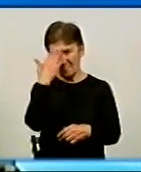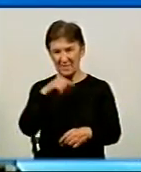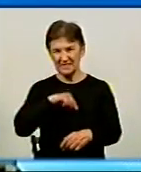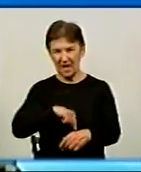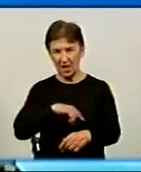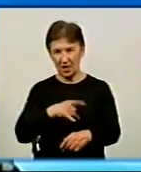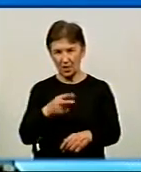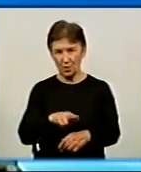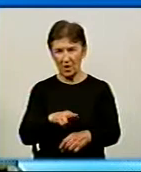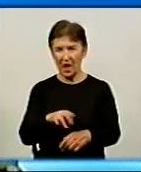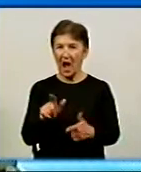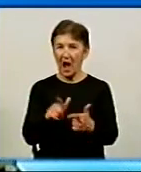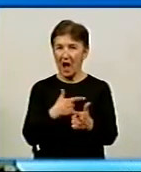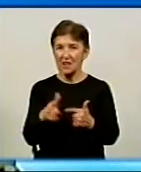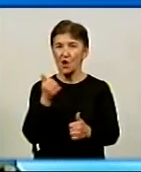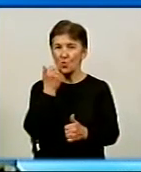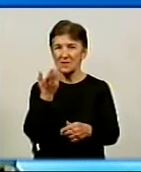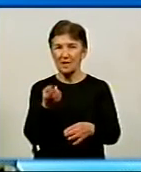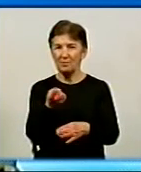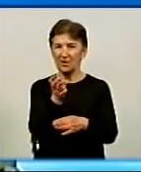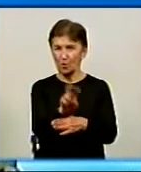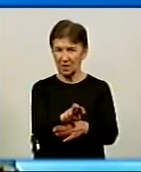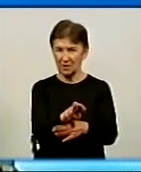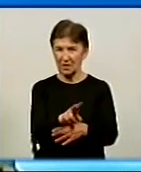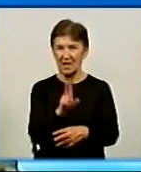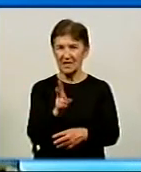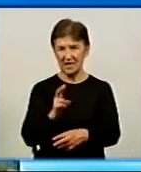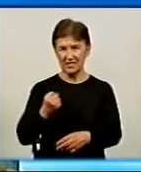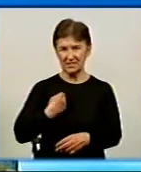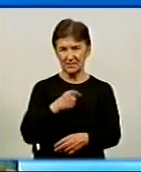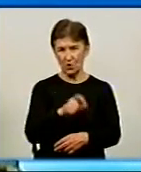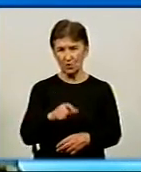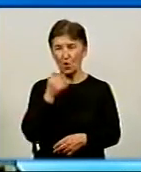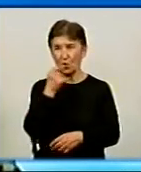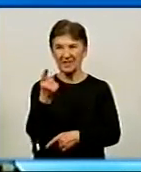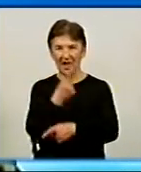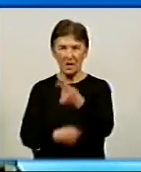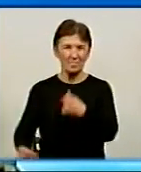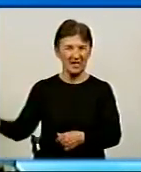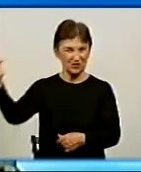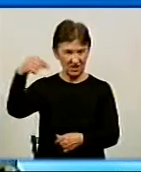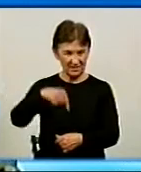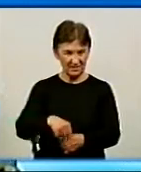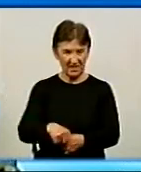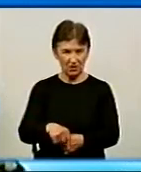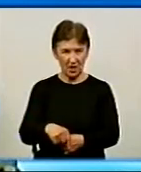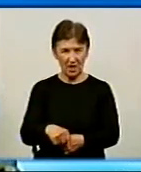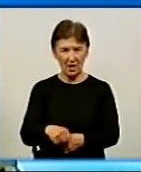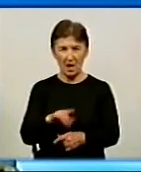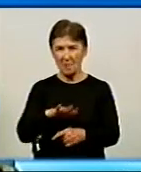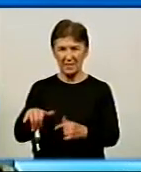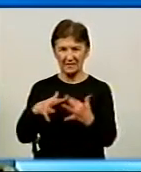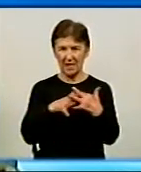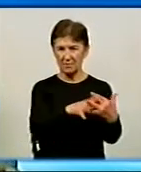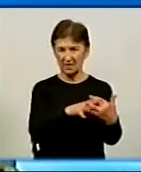я і капелан. Але, коли приходиш до солдат, які прийшли звідти, або коли, от, я тільки вернулася з передової, ми з